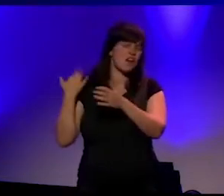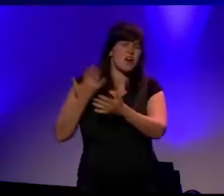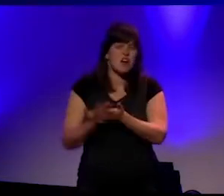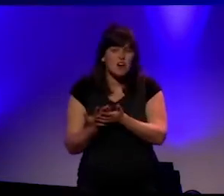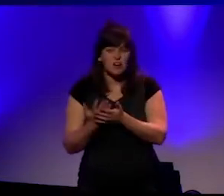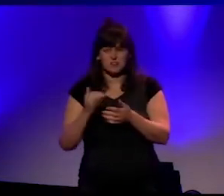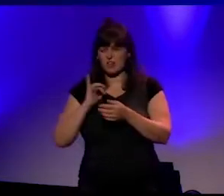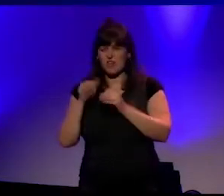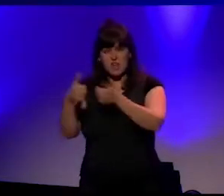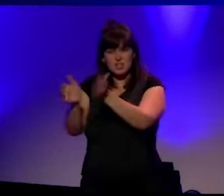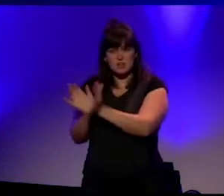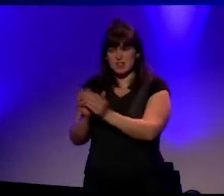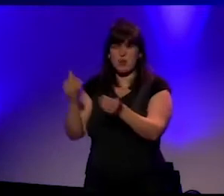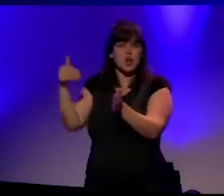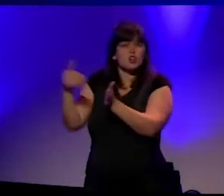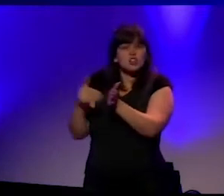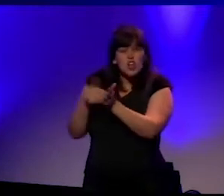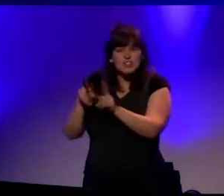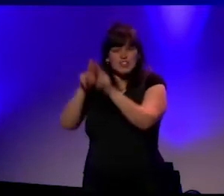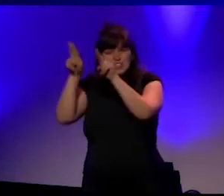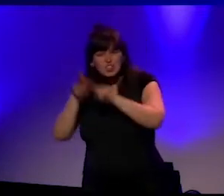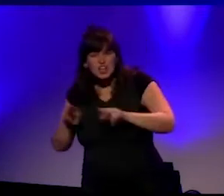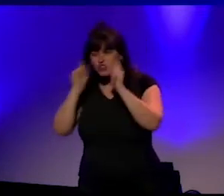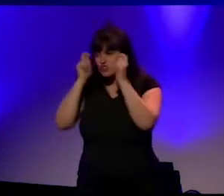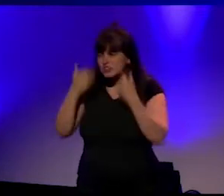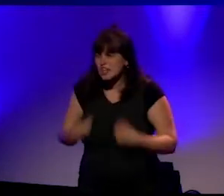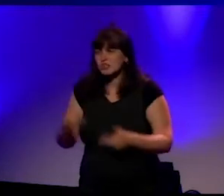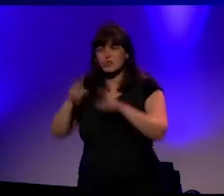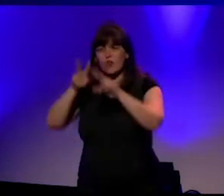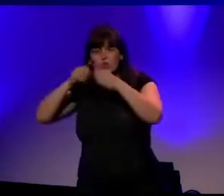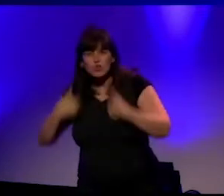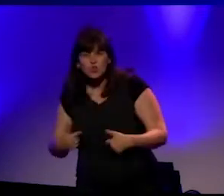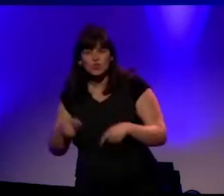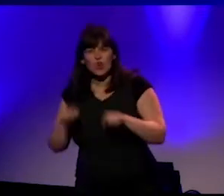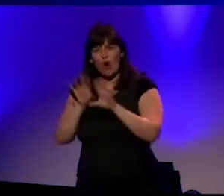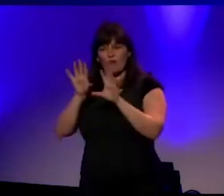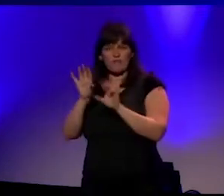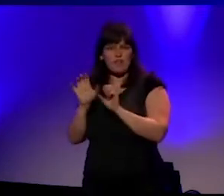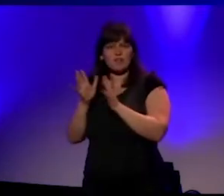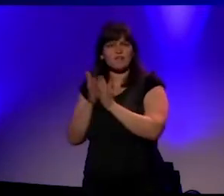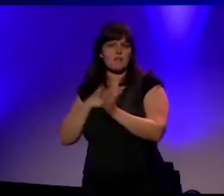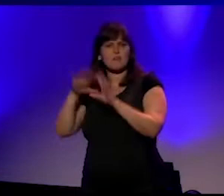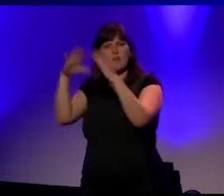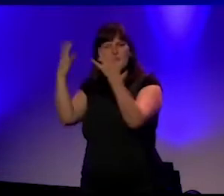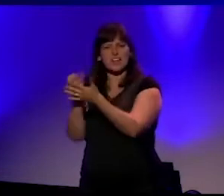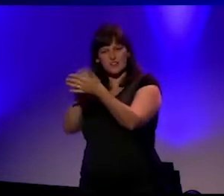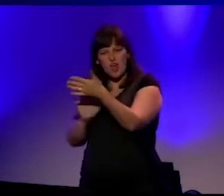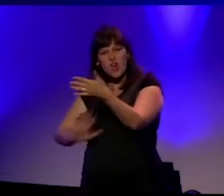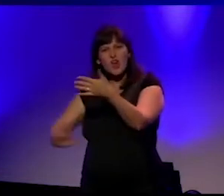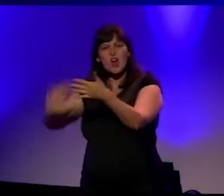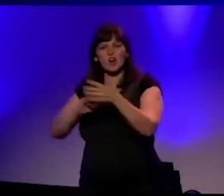internationale studenten en onderzoekers, waarvan er vele komen uit het globale zuiden. Een universiteit die een voortrekkersrol opneemt in